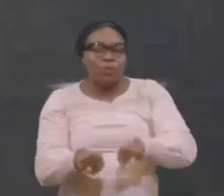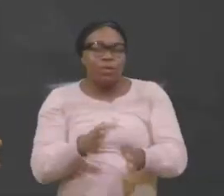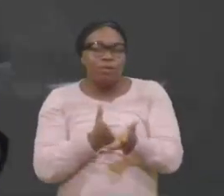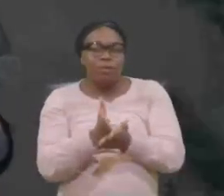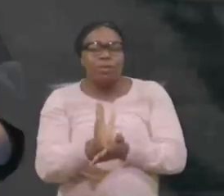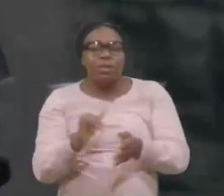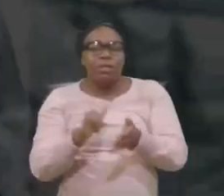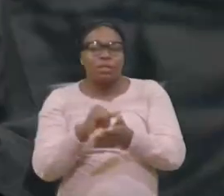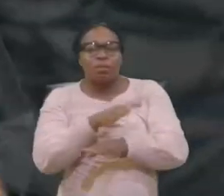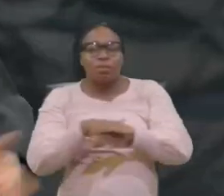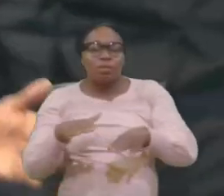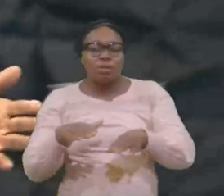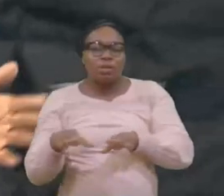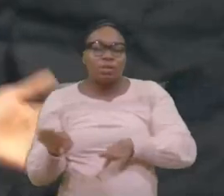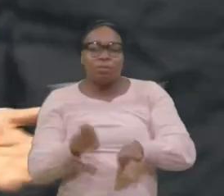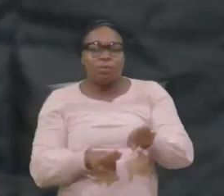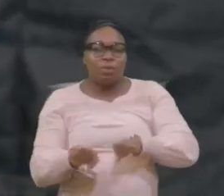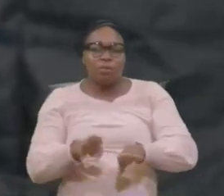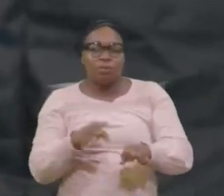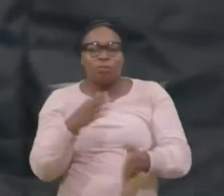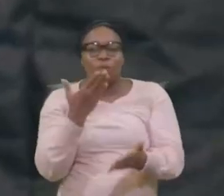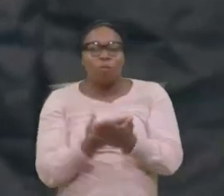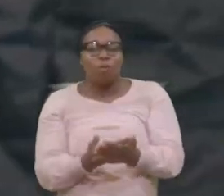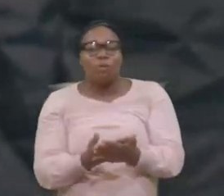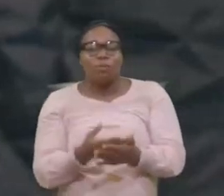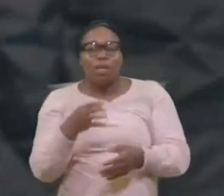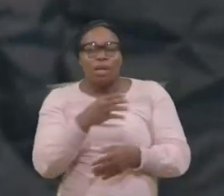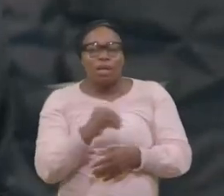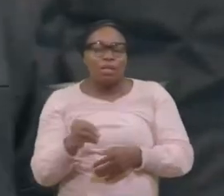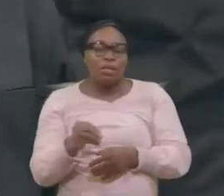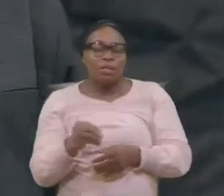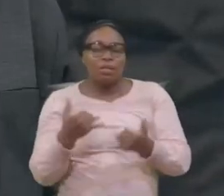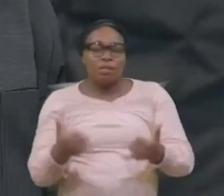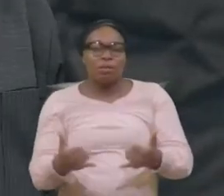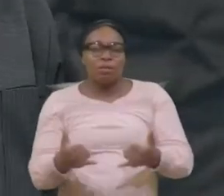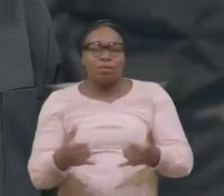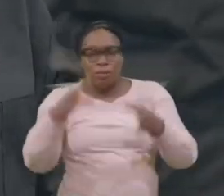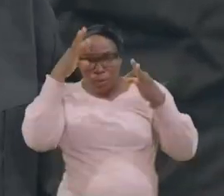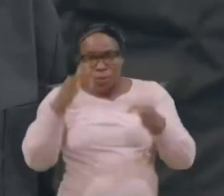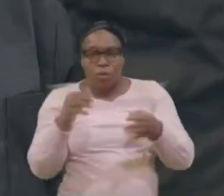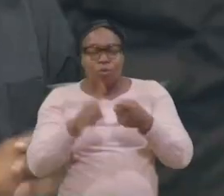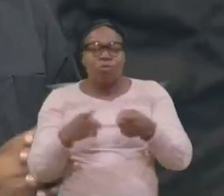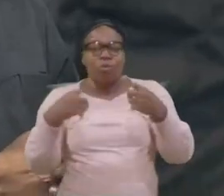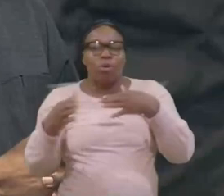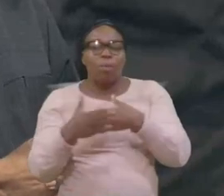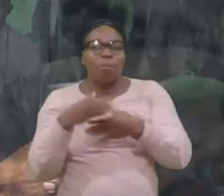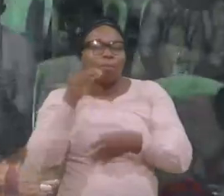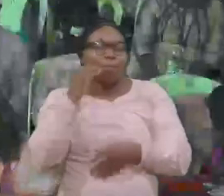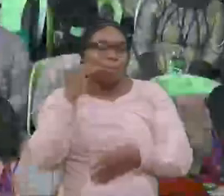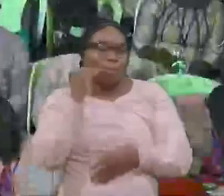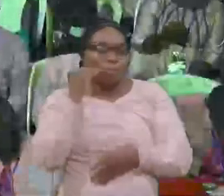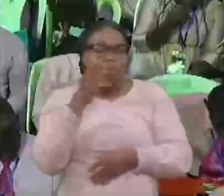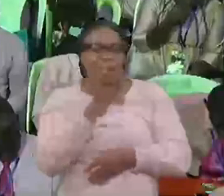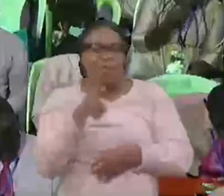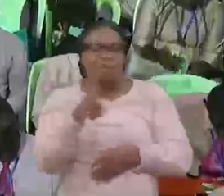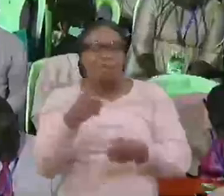'agit pas bien et qui ne fait rien de bon il revient à la maison tu reviens au sauveur ce soir